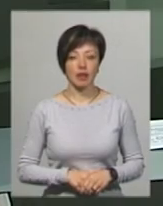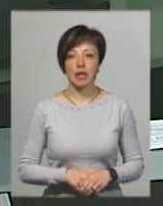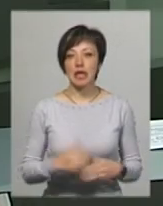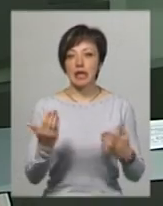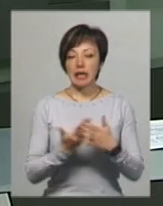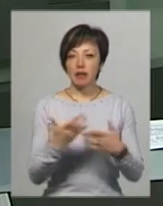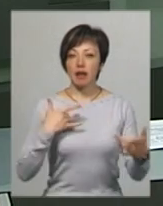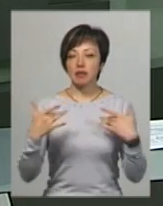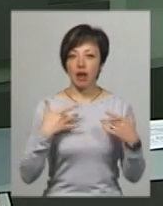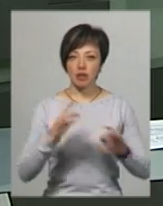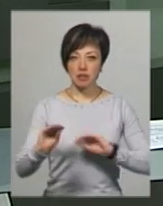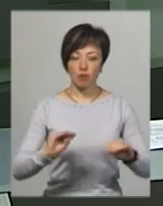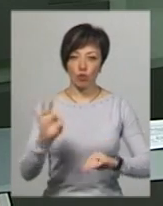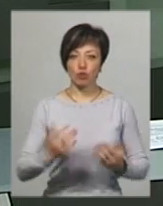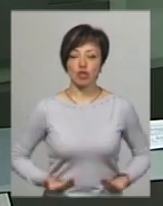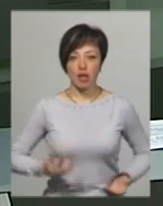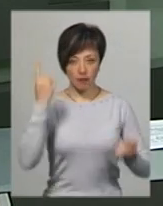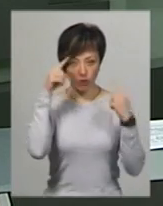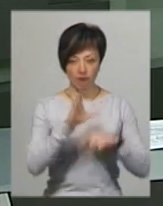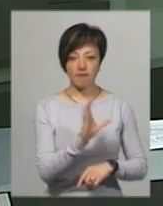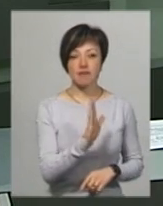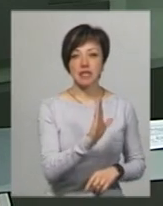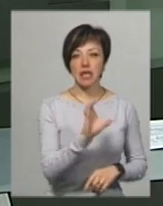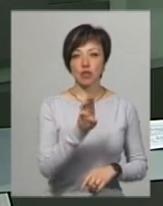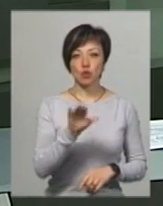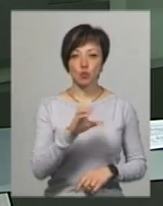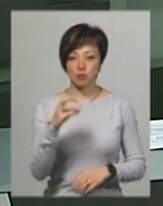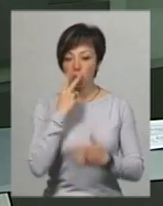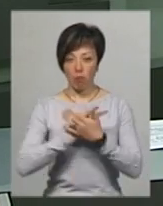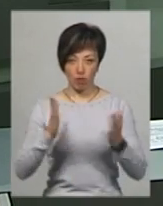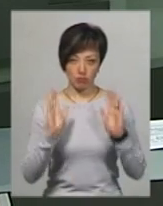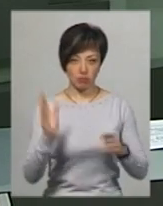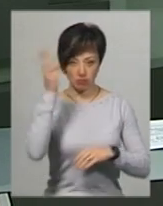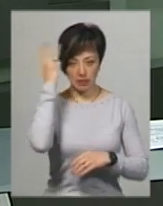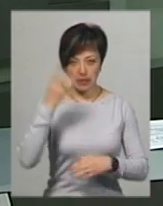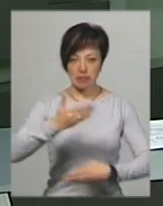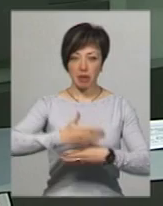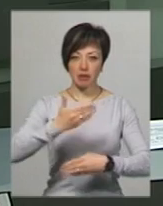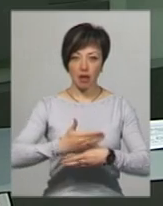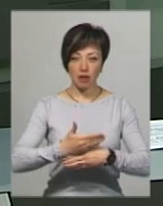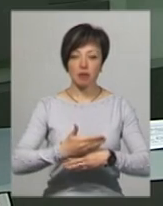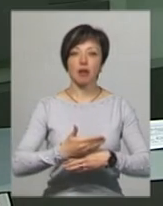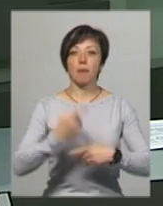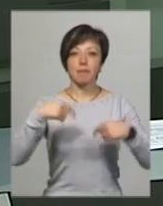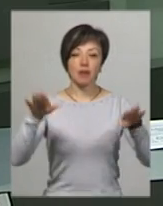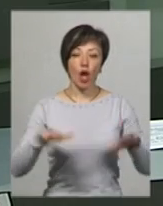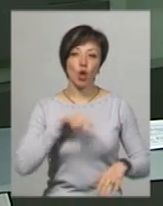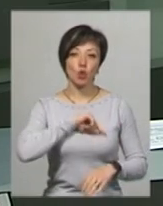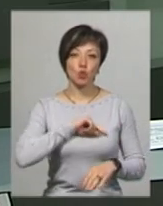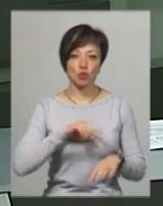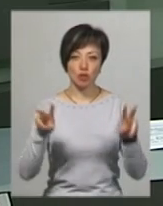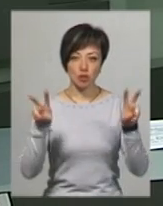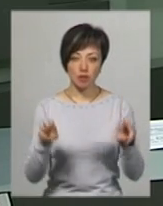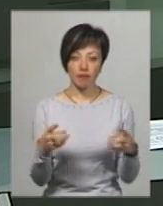Кінотеатральну інсталяцію про життя та творчість Василя Стуса продемонструють у Хмельницькому. Спектакль «Птах душі» представлять глядачам у